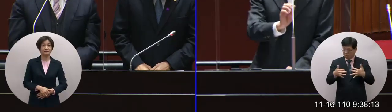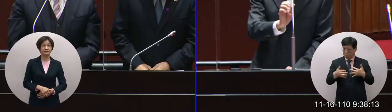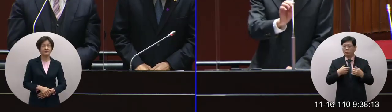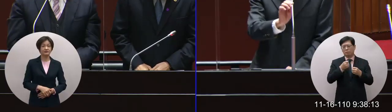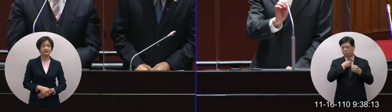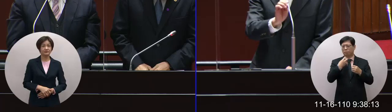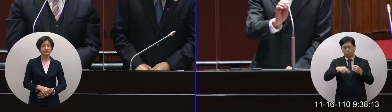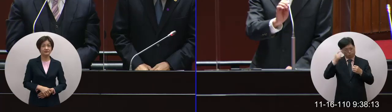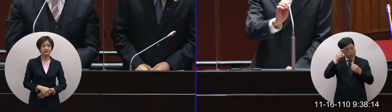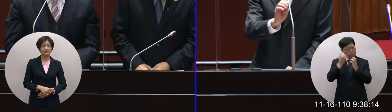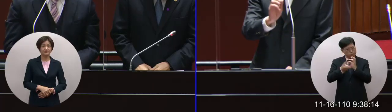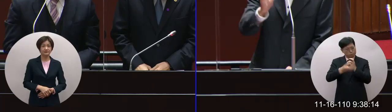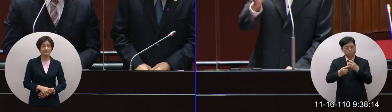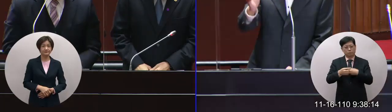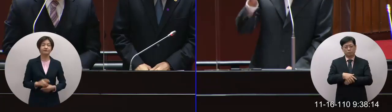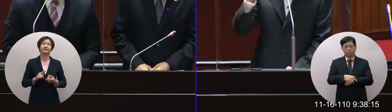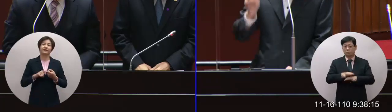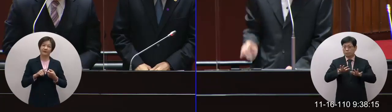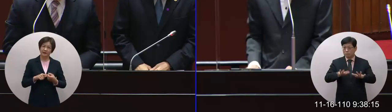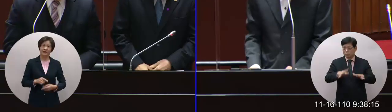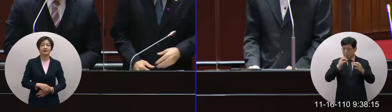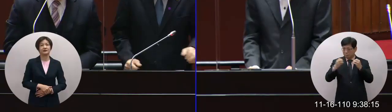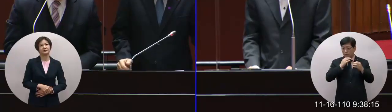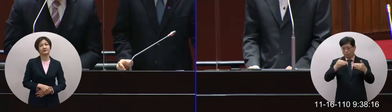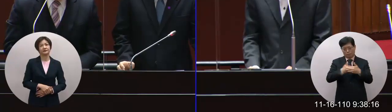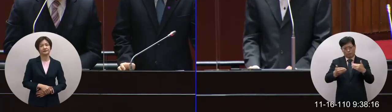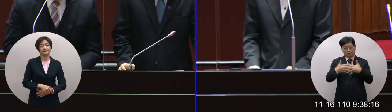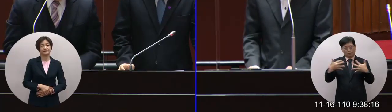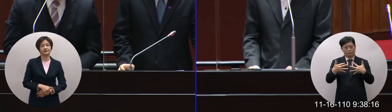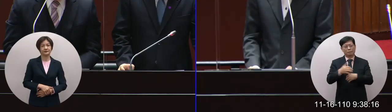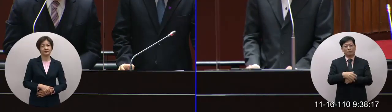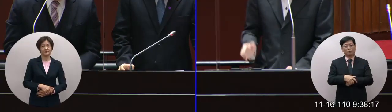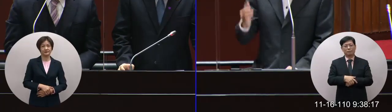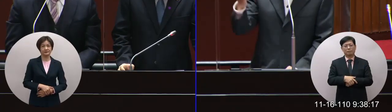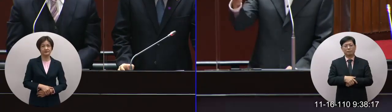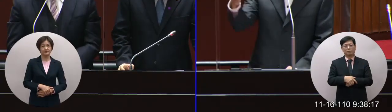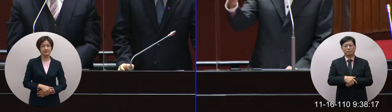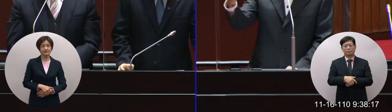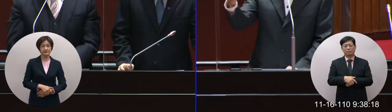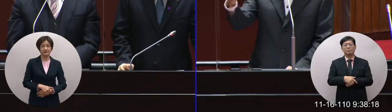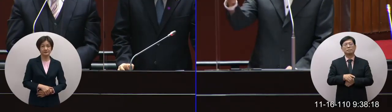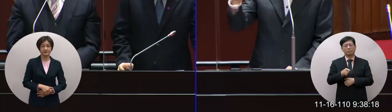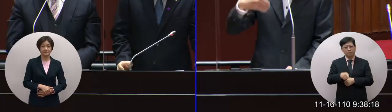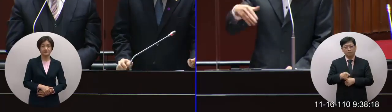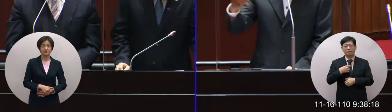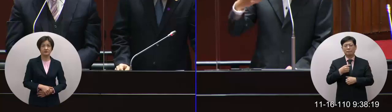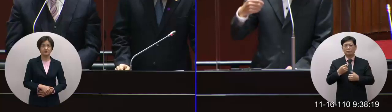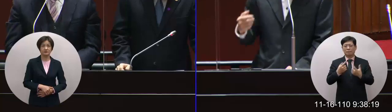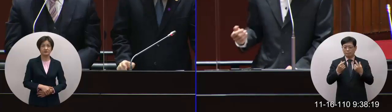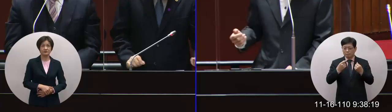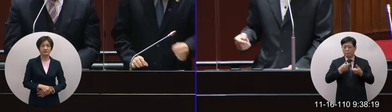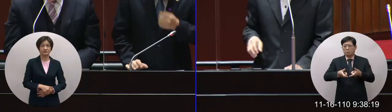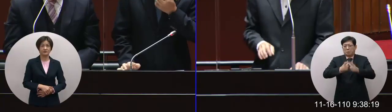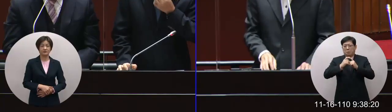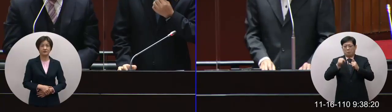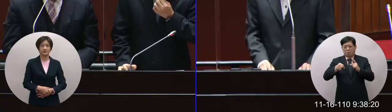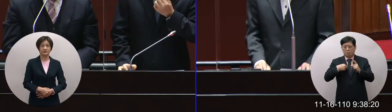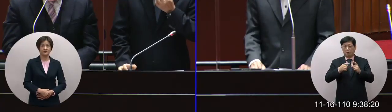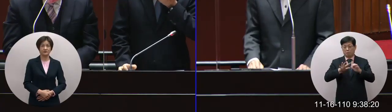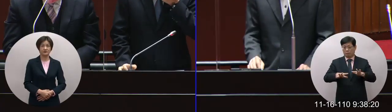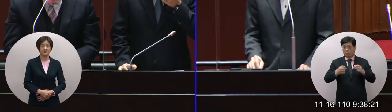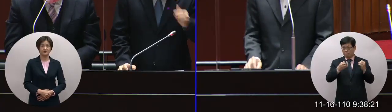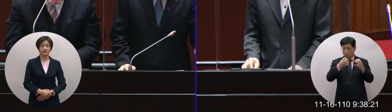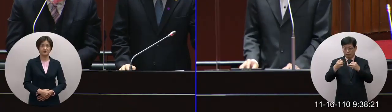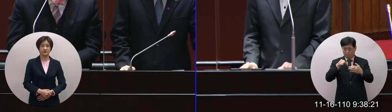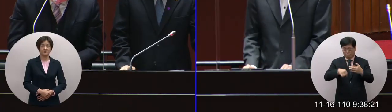要好好的思考一下那因為今天是講交通的議題我還是把這個這些問題齁這個回到我們